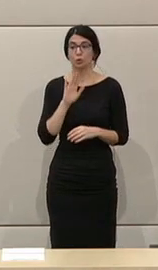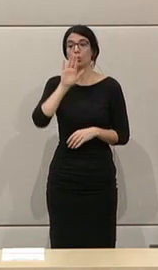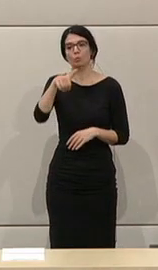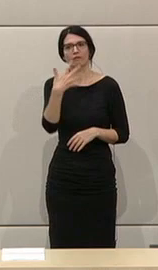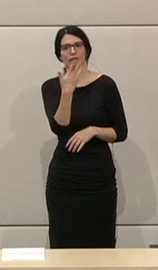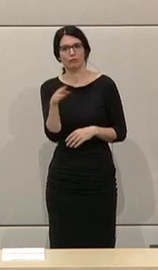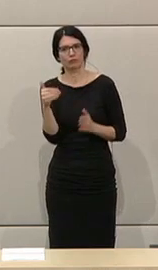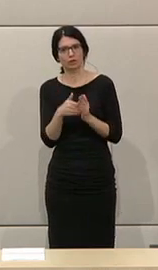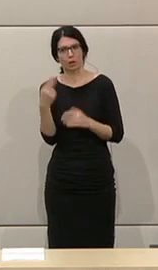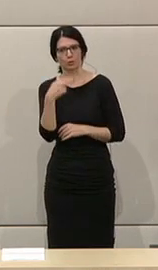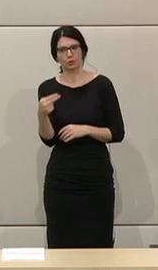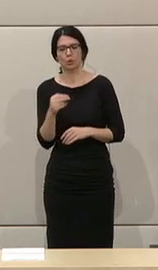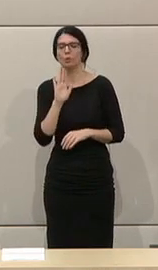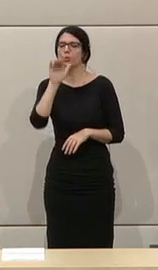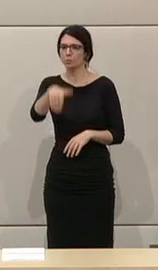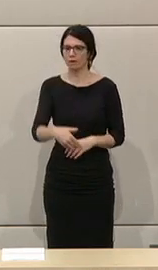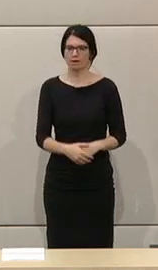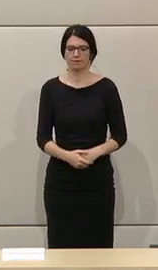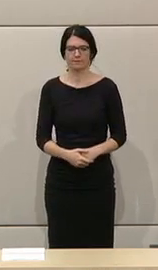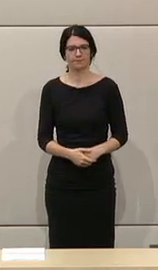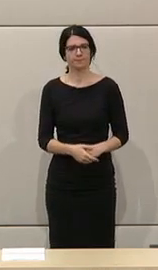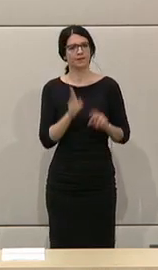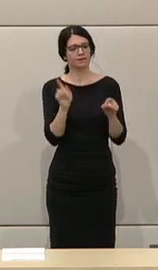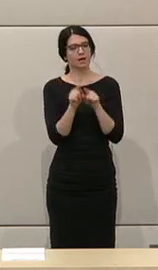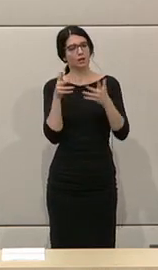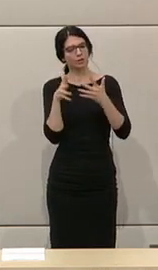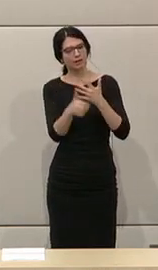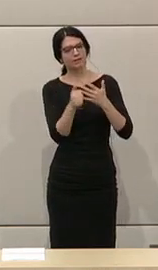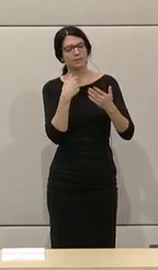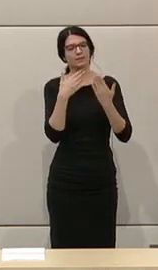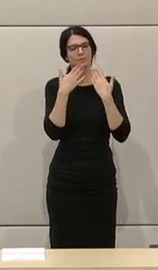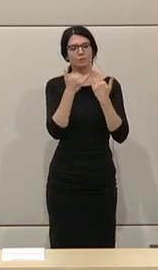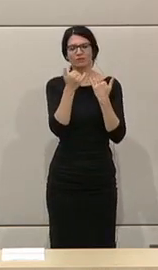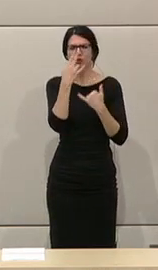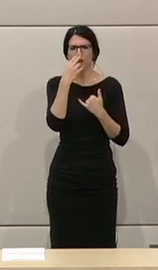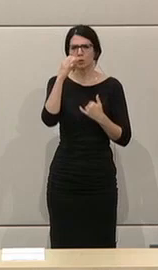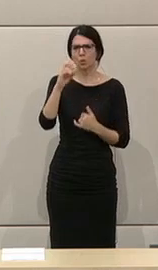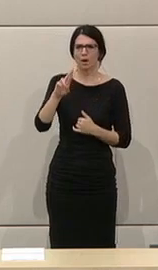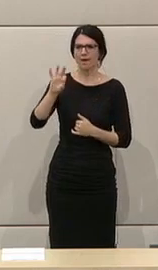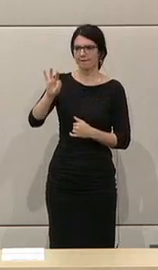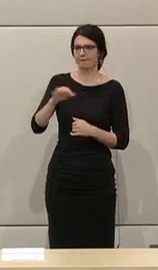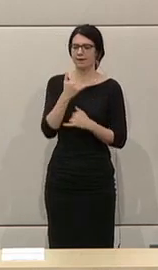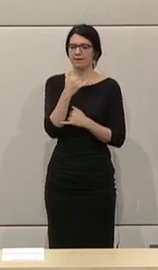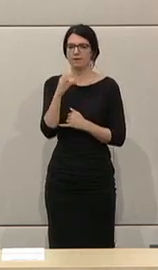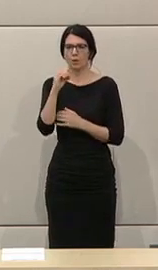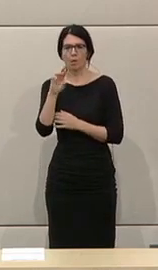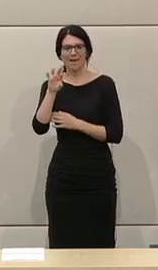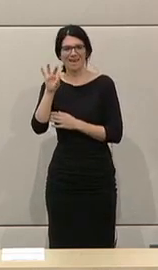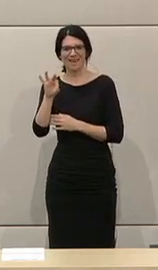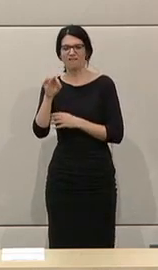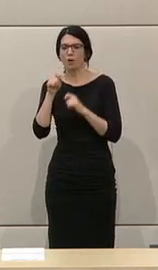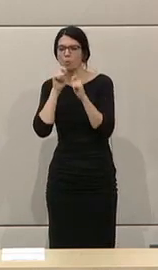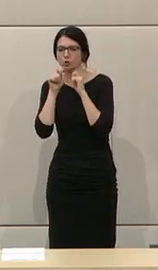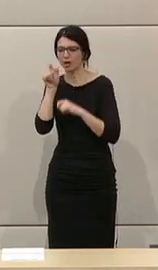500.000 Euro hinaus. Wir können auch über die Transparenz sprechen, wie das im ORF funktioniert, wie ORF-Moderatoren,